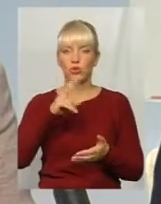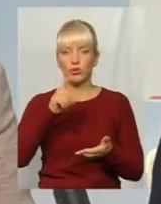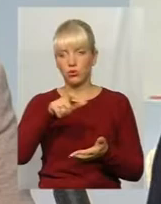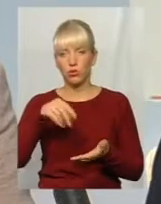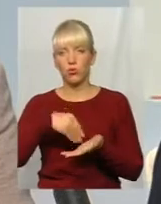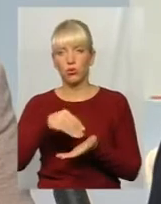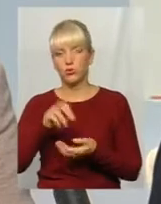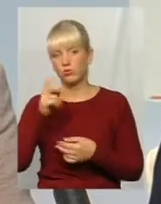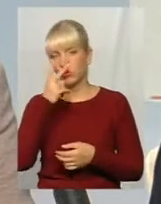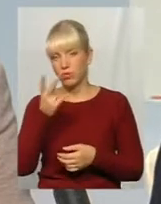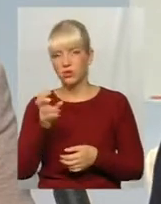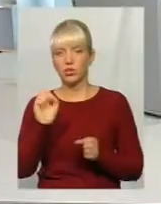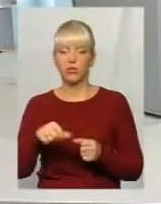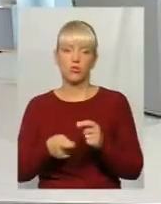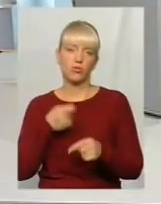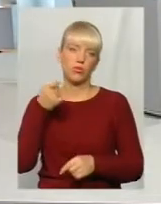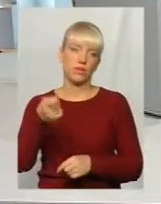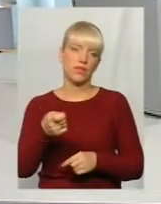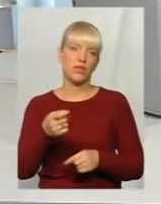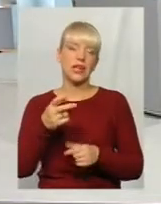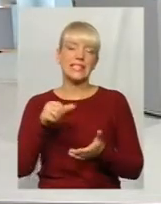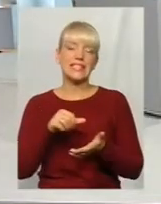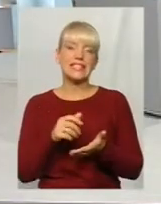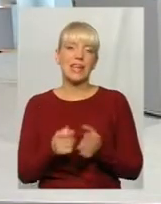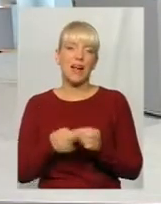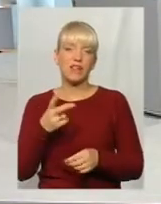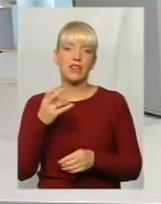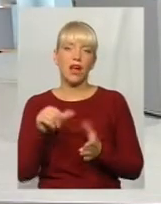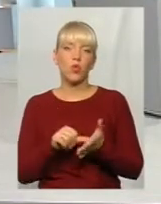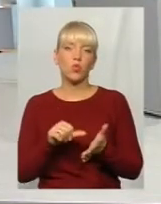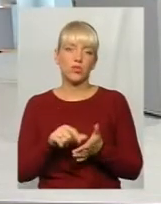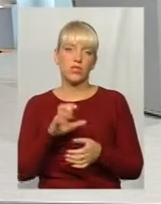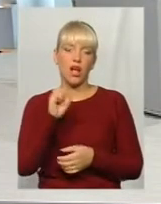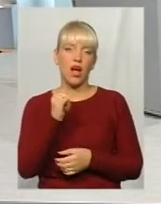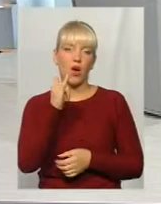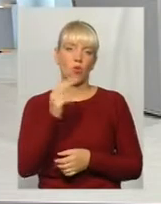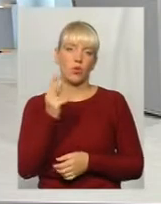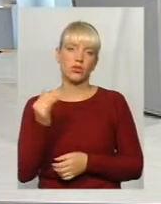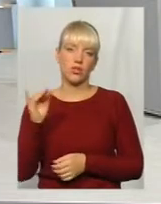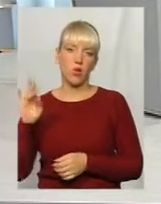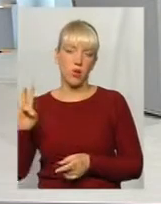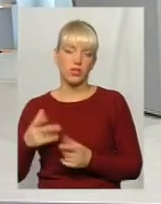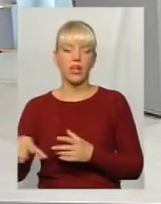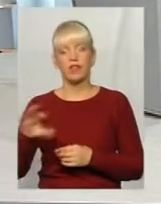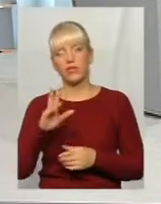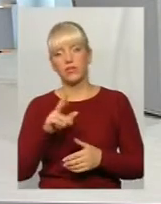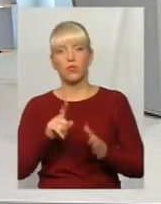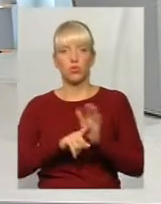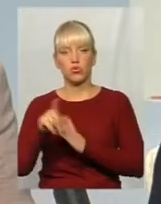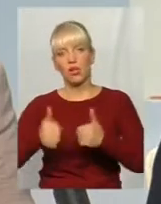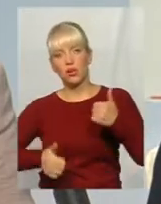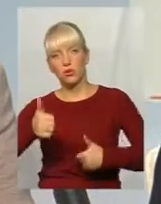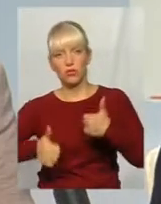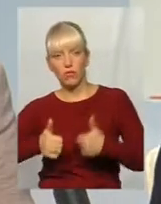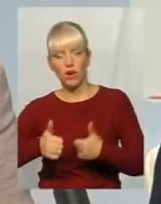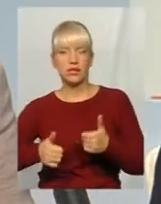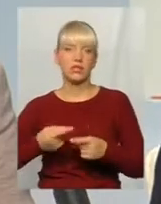автомобіль і подають свої заявки на участь. Відбувається аукціон, всі, хто подав заявки, торгуються між собою, після чого вся